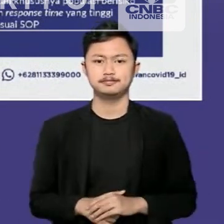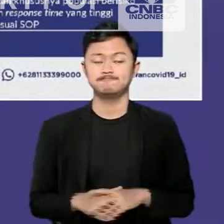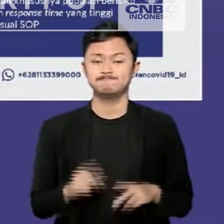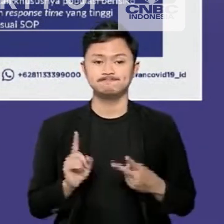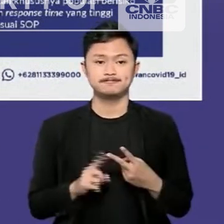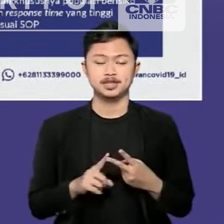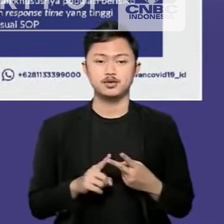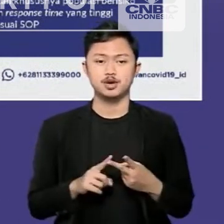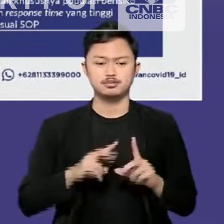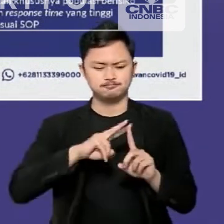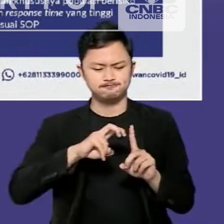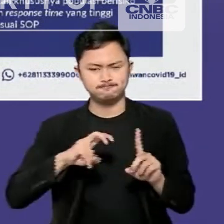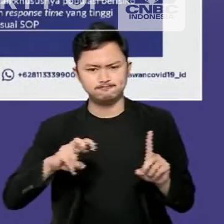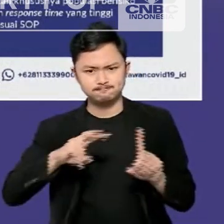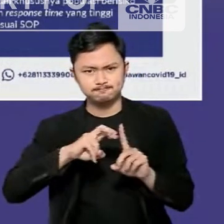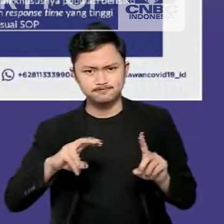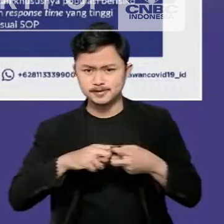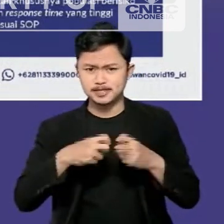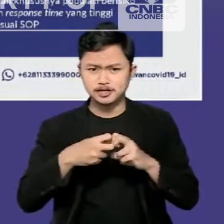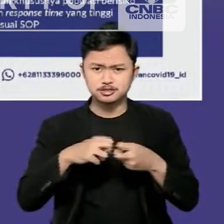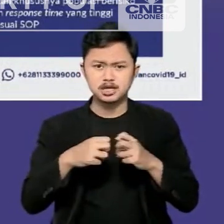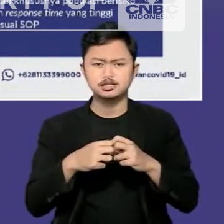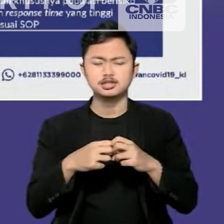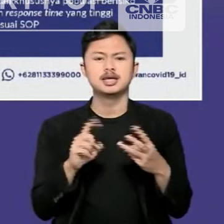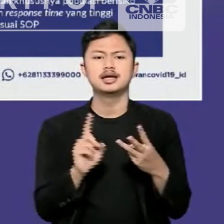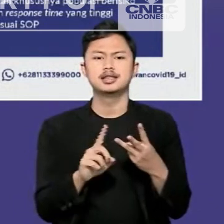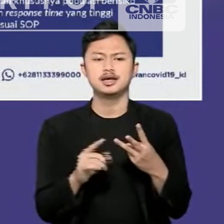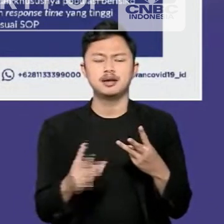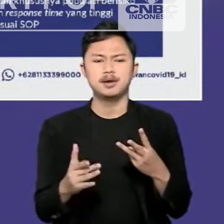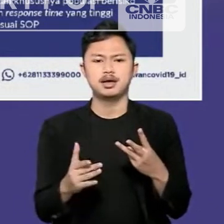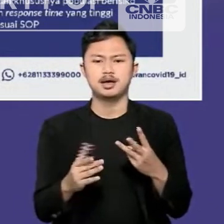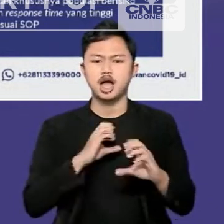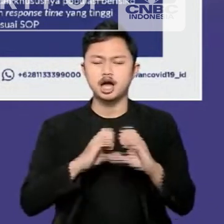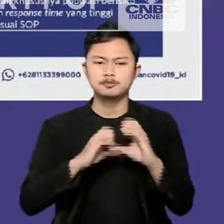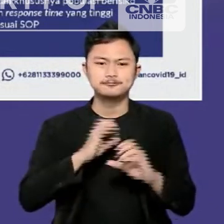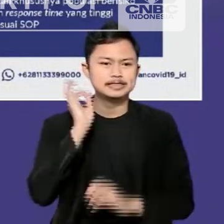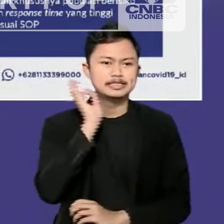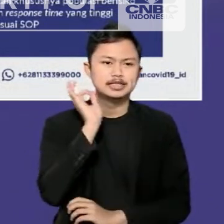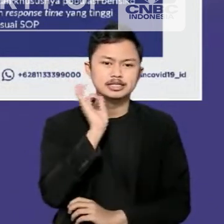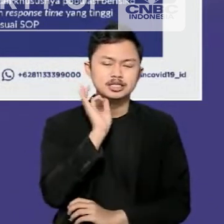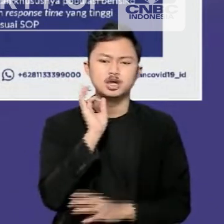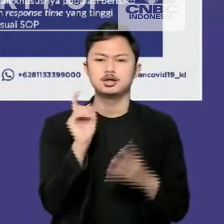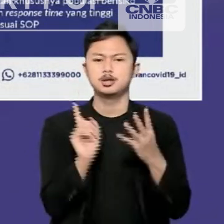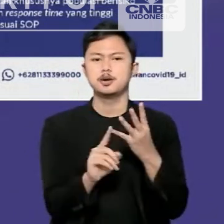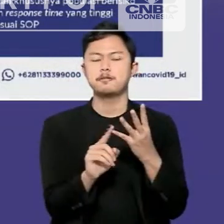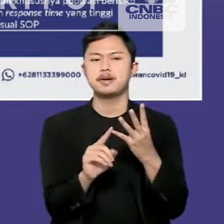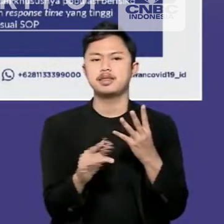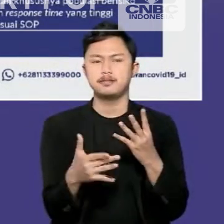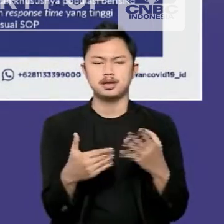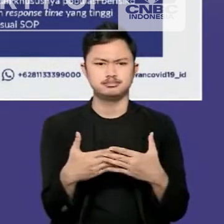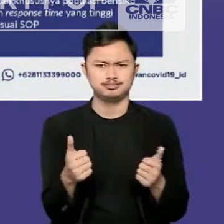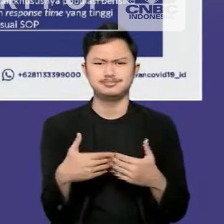melakukan surveillance dan penanganan kasus. Yang ketiga adalah komunikasi risiko. Dan yang keempat adalah